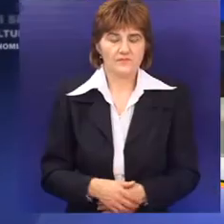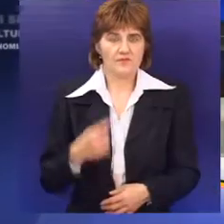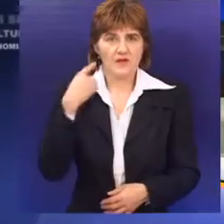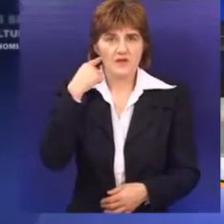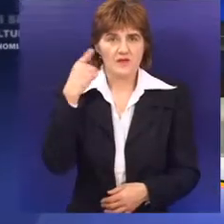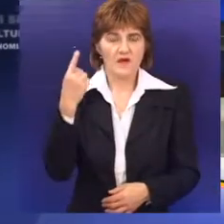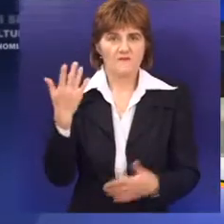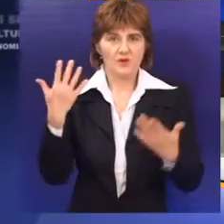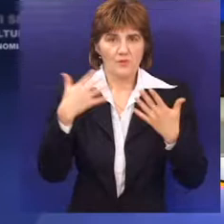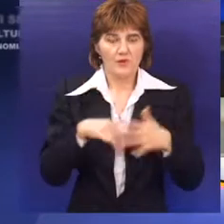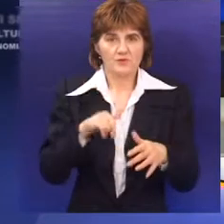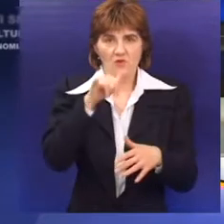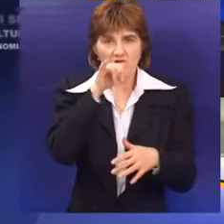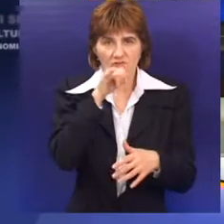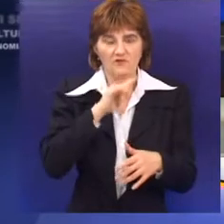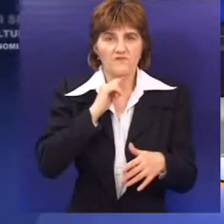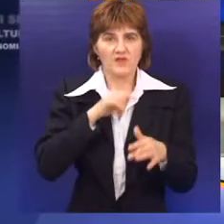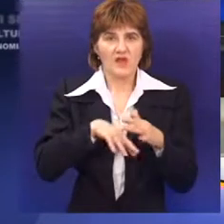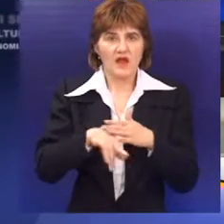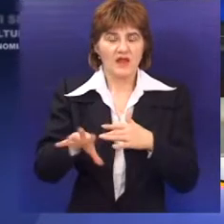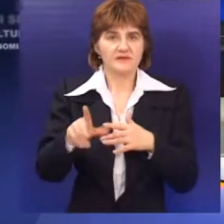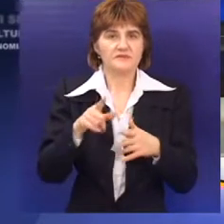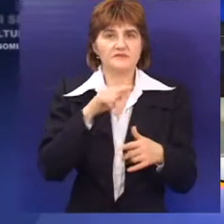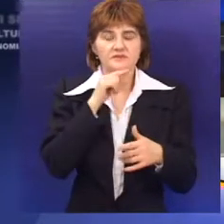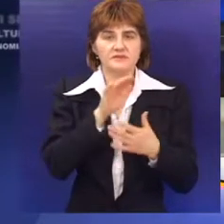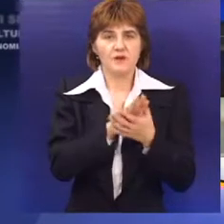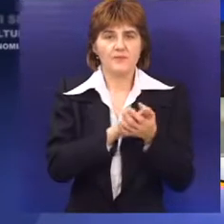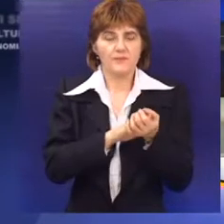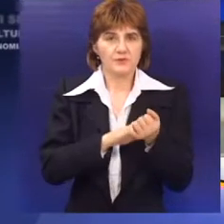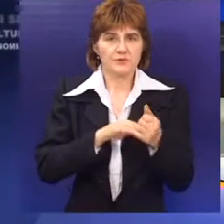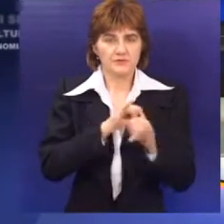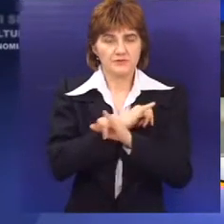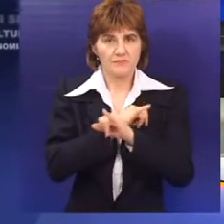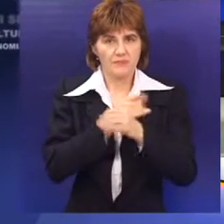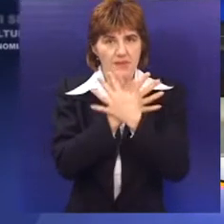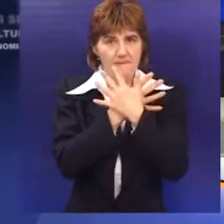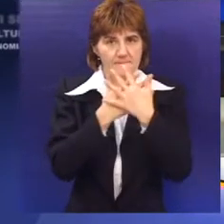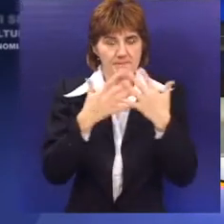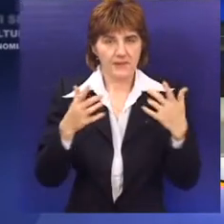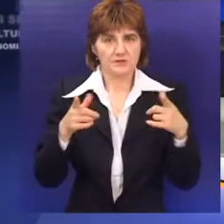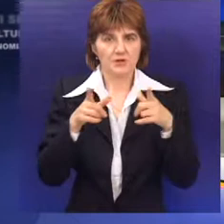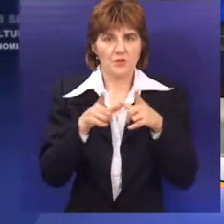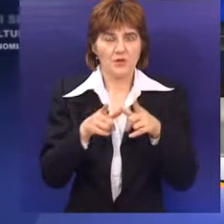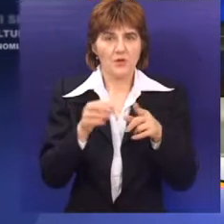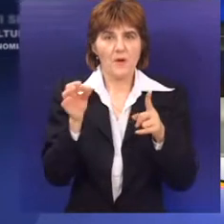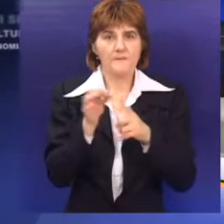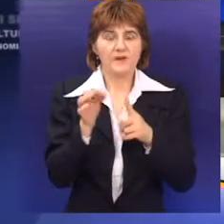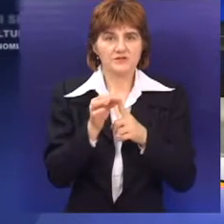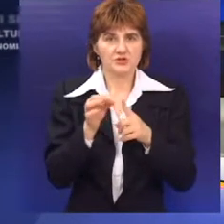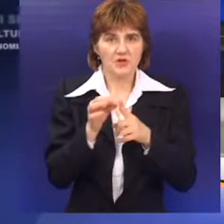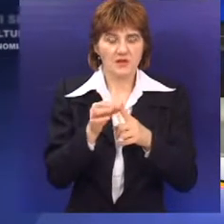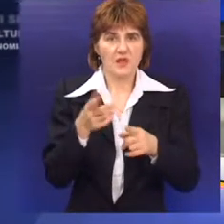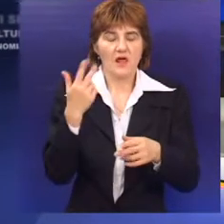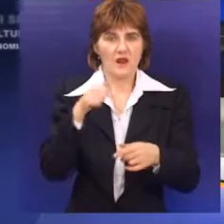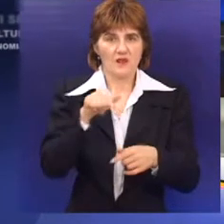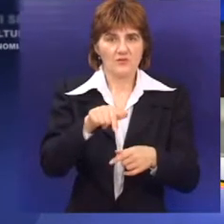Javno komunalno preduzeće Vodovod i kanalizacija počelo je proširenje sekundarne vodovodne mreže u mesnoj zajednici Peščara.